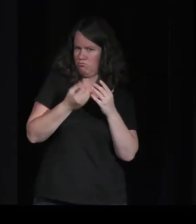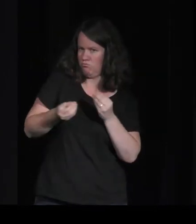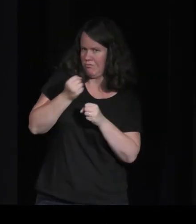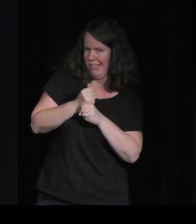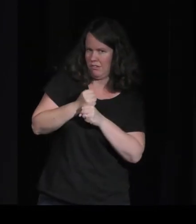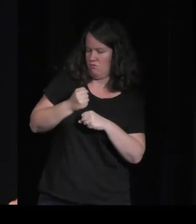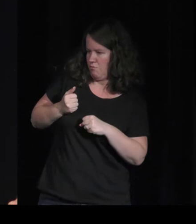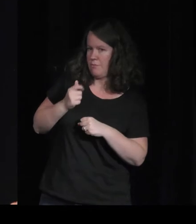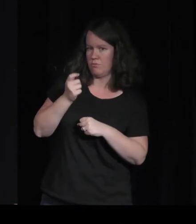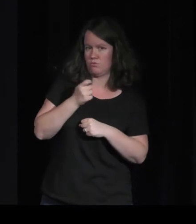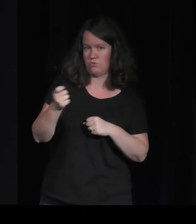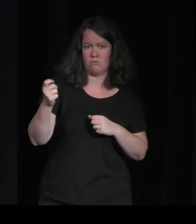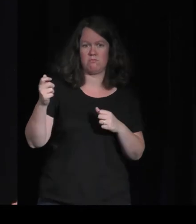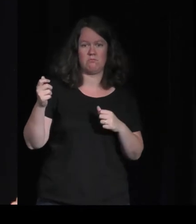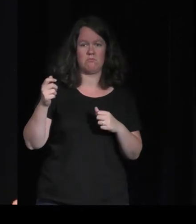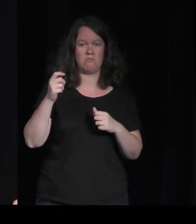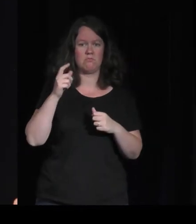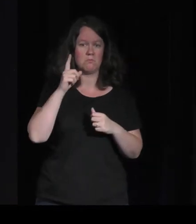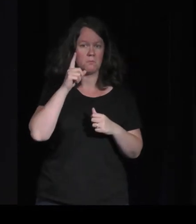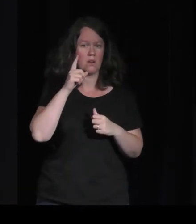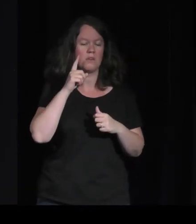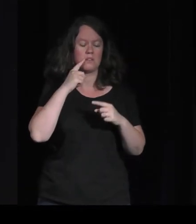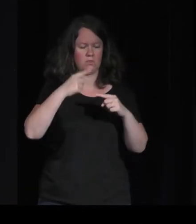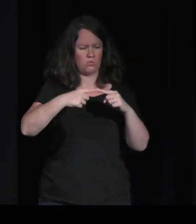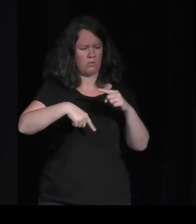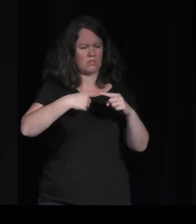parfois pour vous accrocher avec des loot ou des trucs comme ça. il y a des effets.